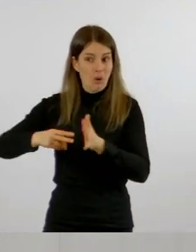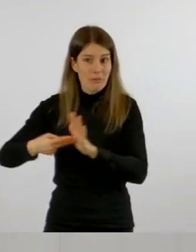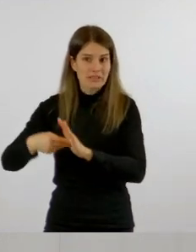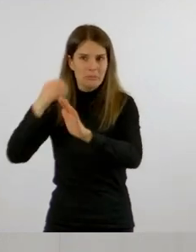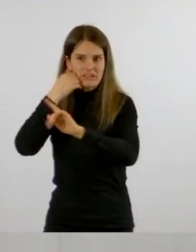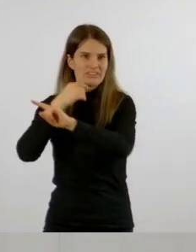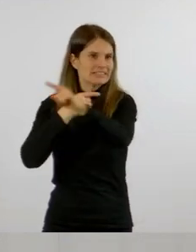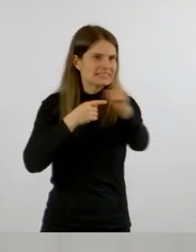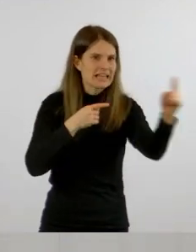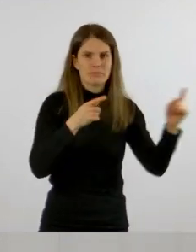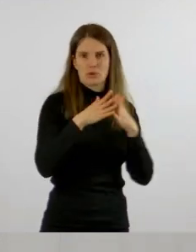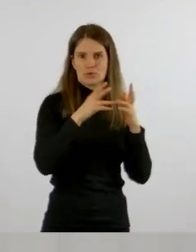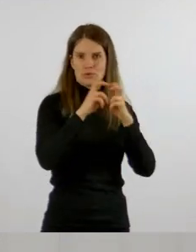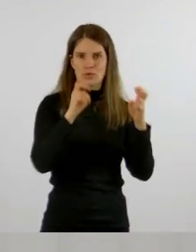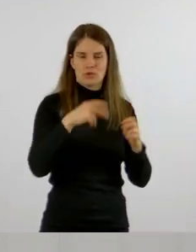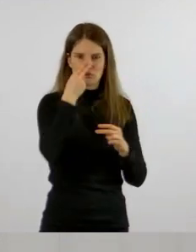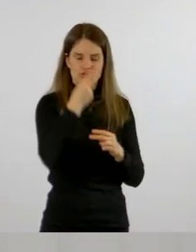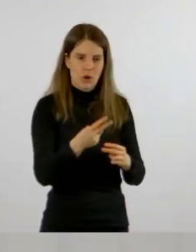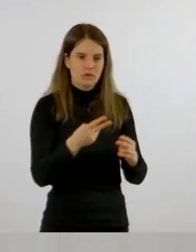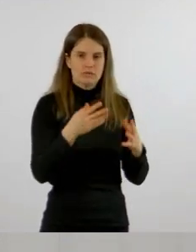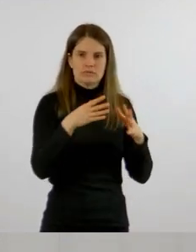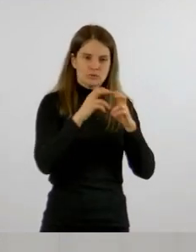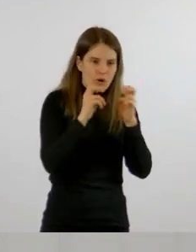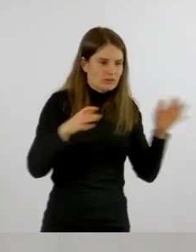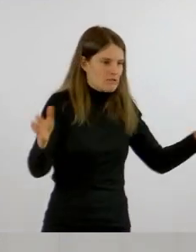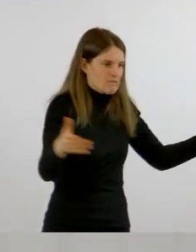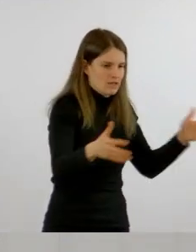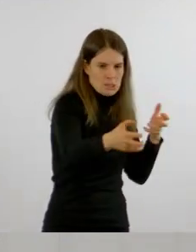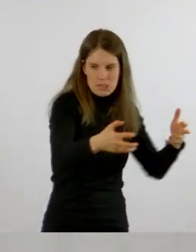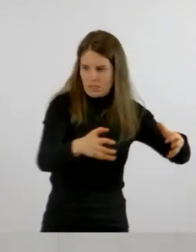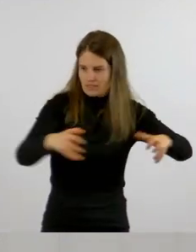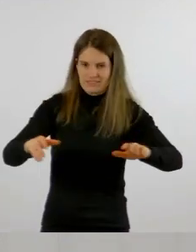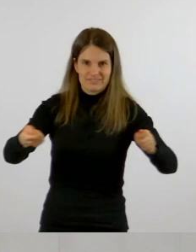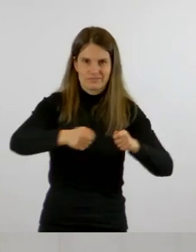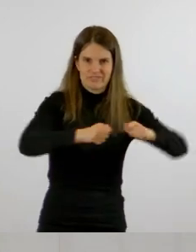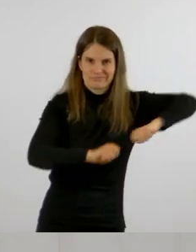jenes vielleicht noch in Sicherheit bringen können. Vielen Dank und einen schönen Tag.